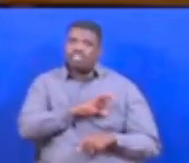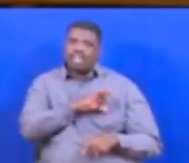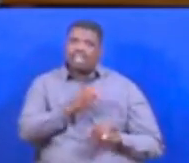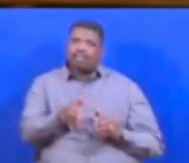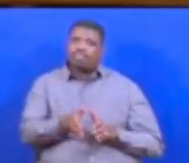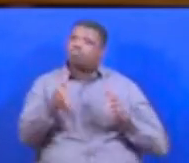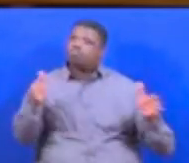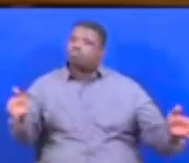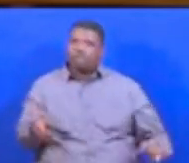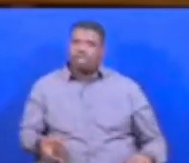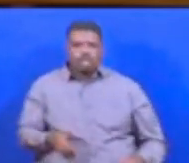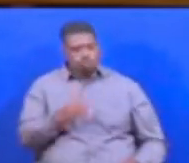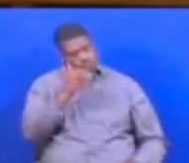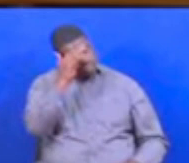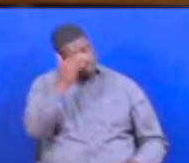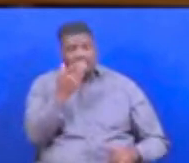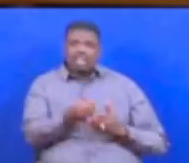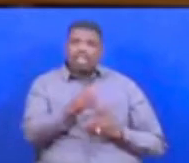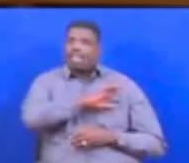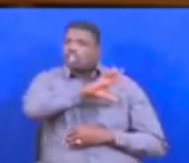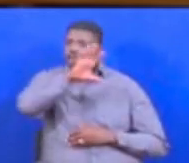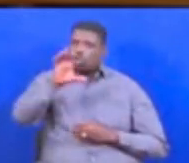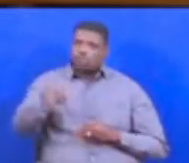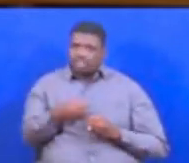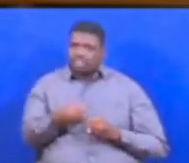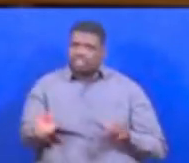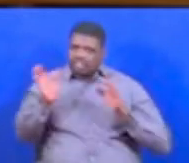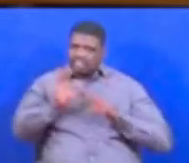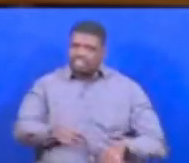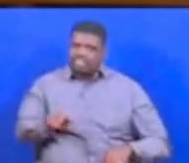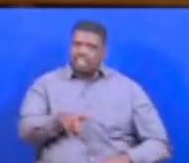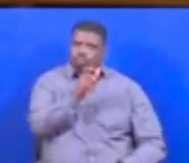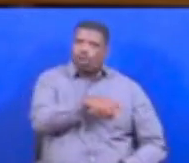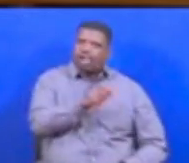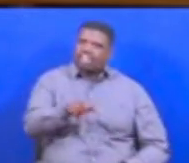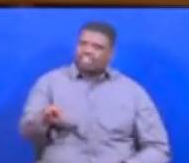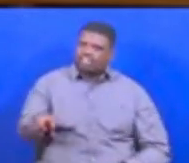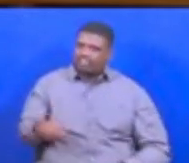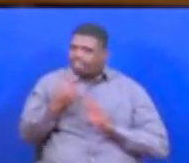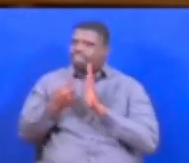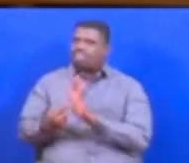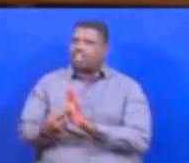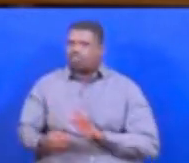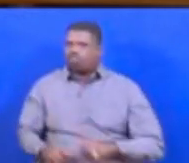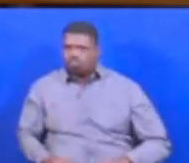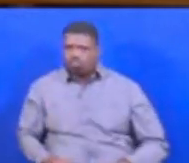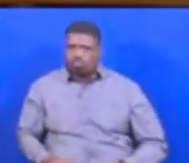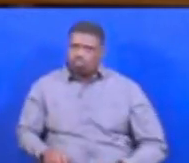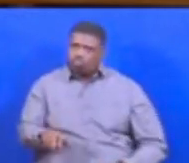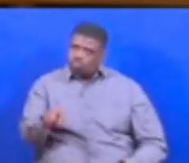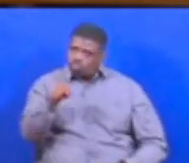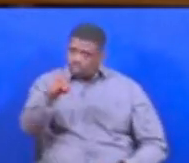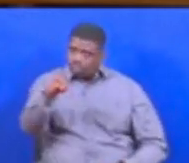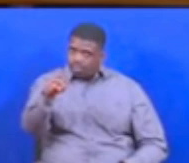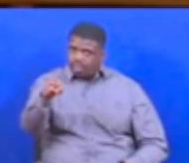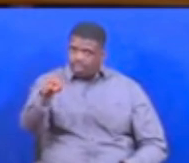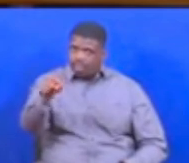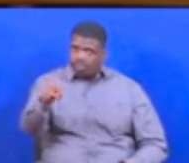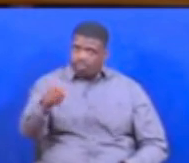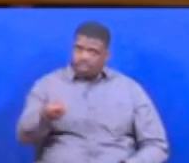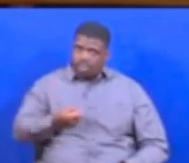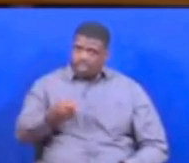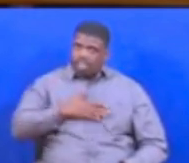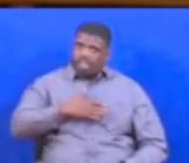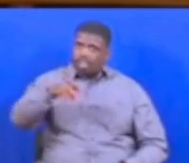lakini ukifikiria hela zote sineshia kwa nanchi ni chwe mfano kwa wewe dada